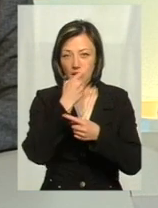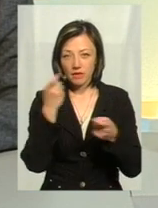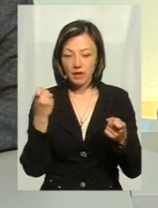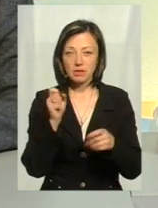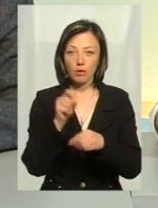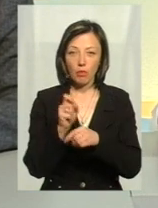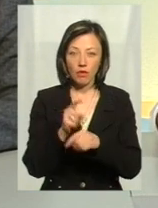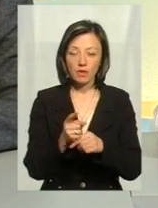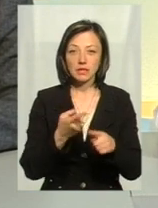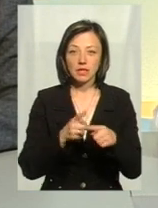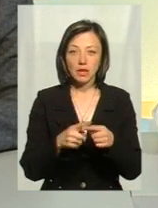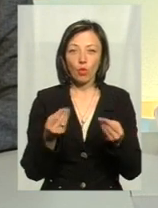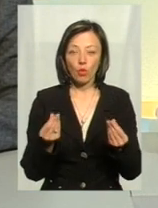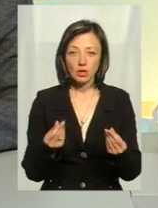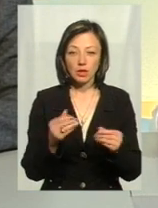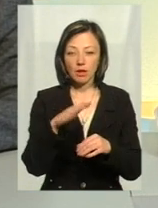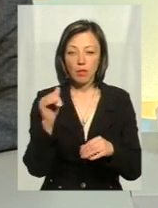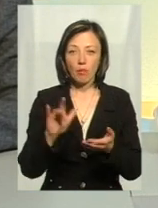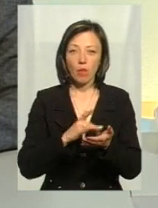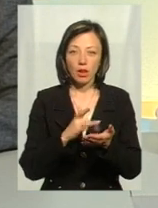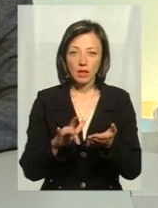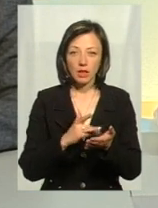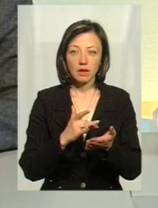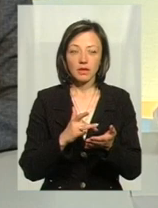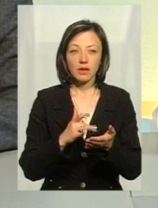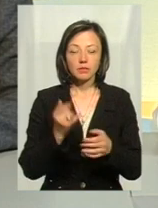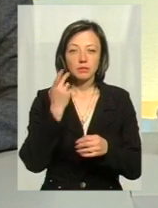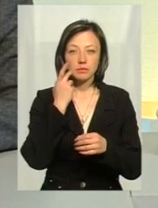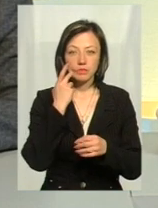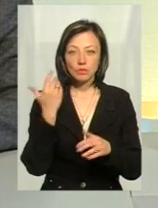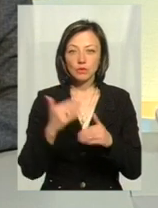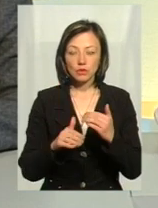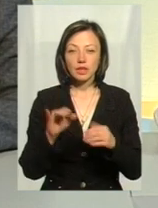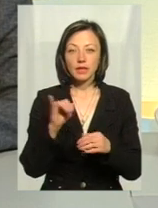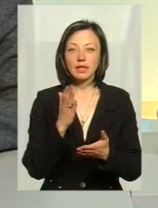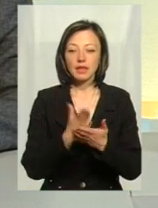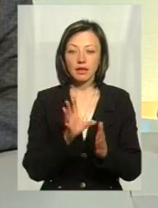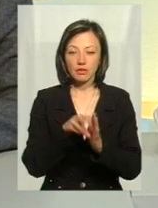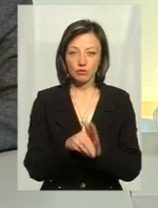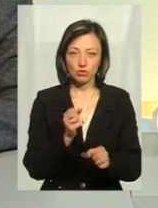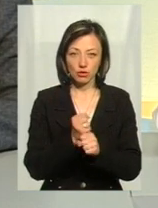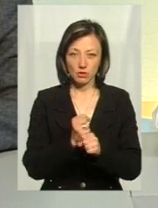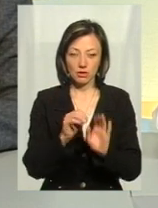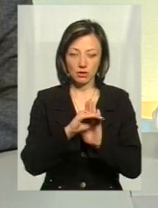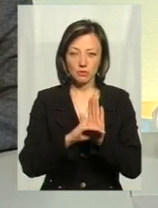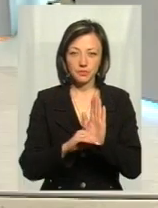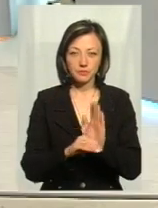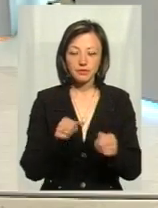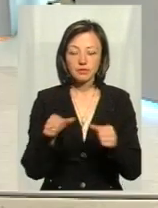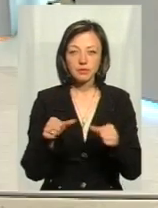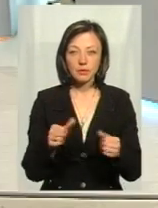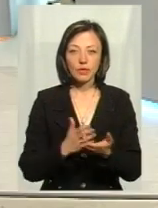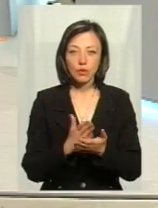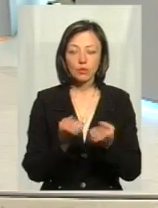замовлення, вони за цей кошт наймають бухгалтерів. Ну, як правило, вони вже, в принципі, і є в штаті, вони вже є в штатах на диспетчерських служб,